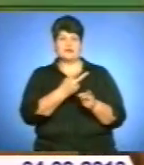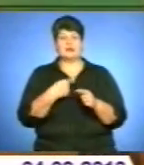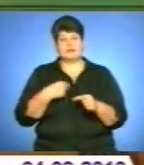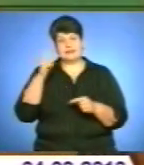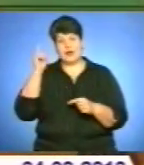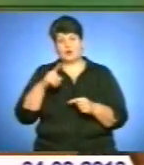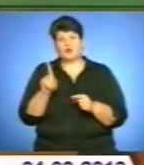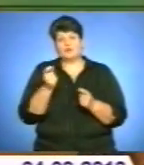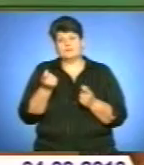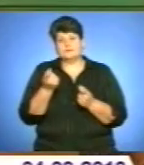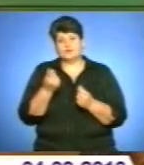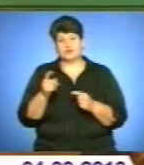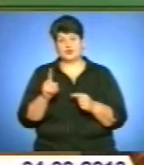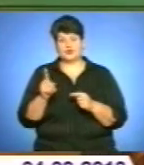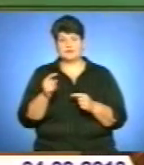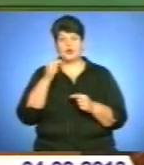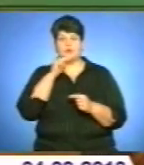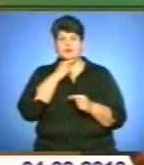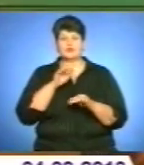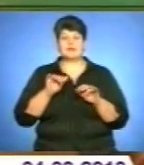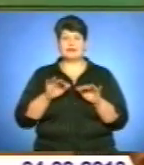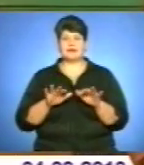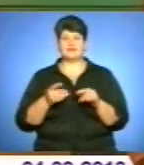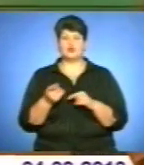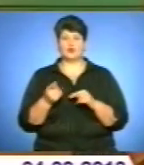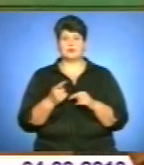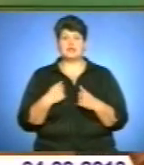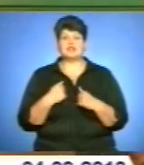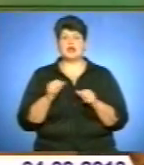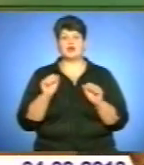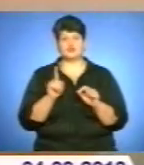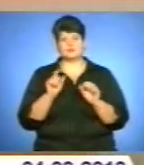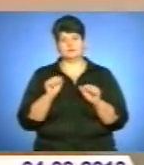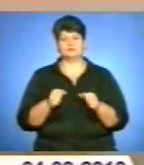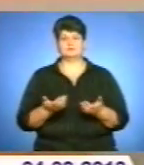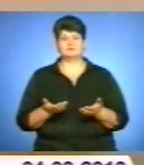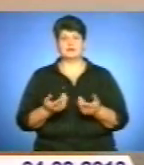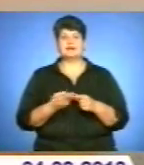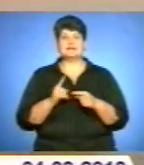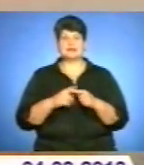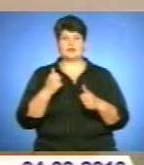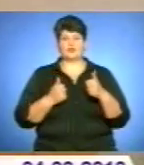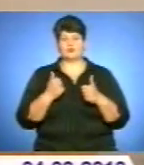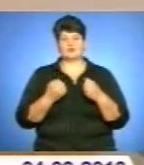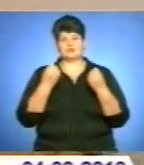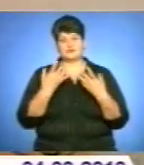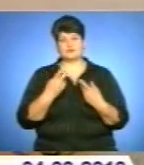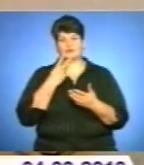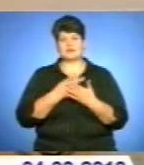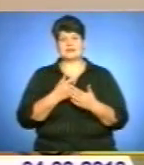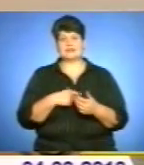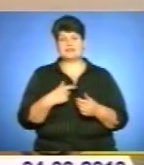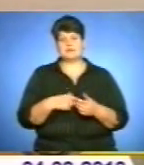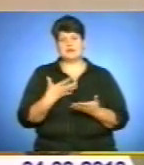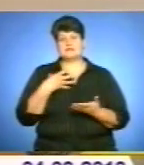взагалі про економічну діяльність в Тернополі і чи я чогось варта. Цей конкурс для мене проявитися, показати